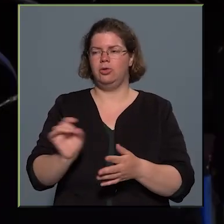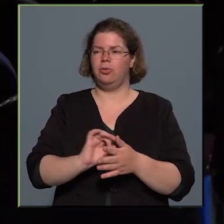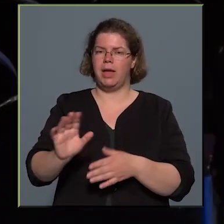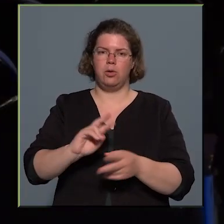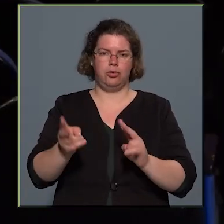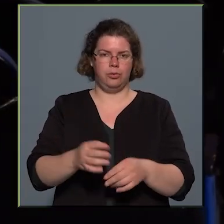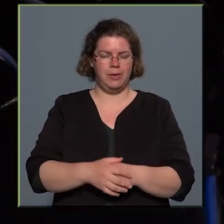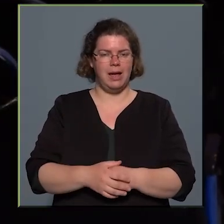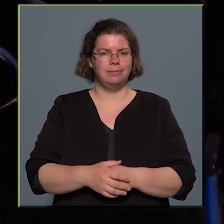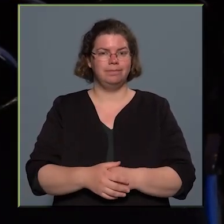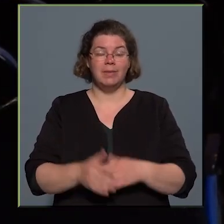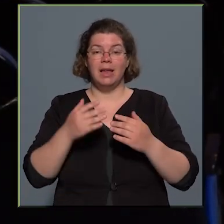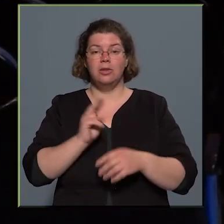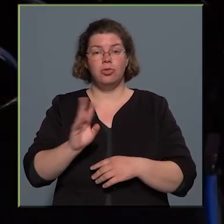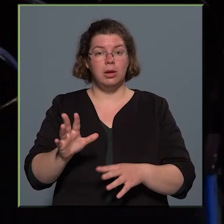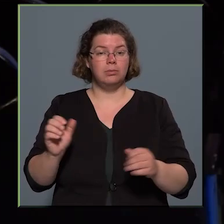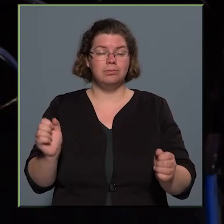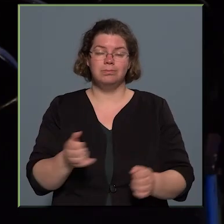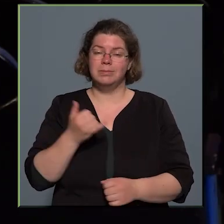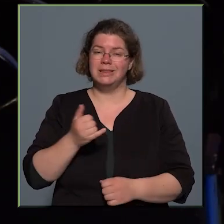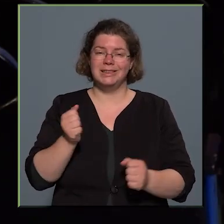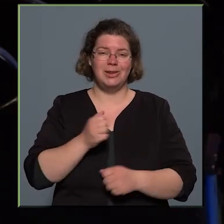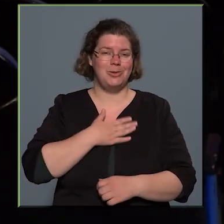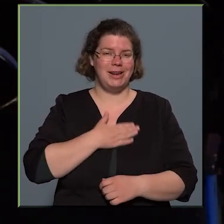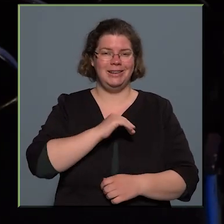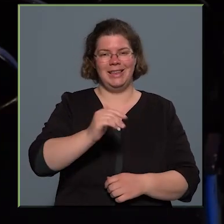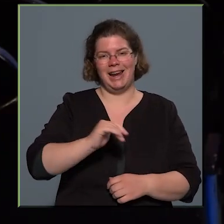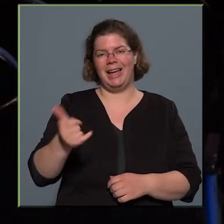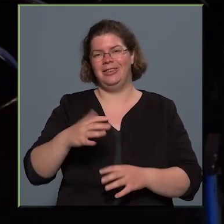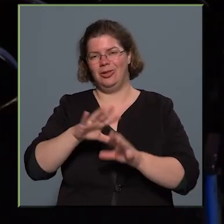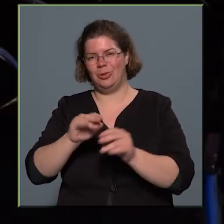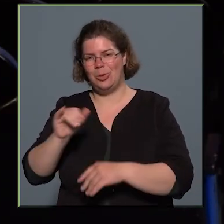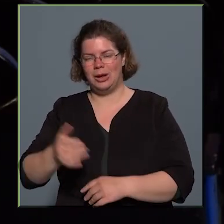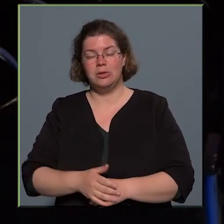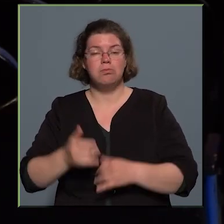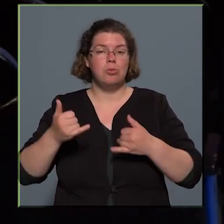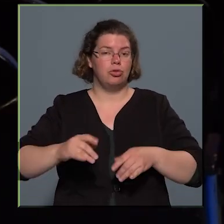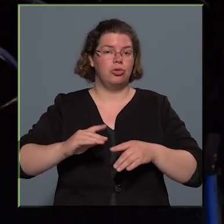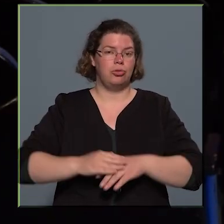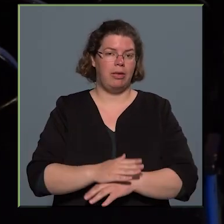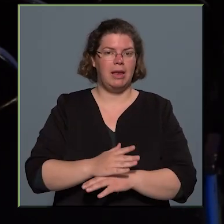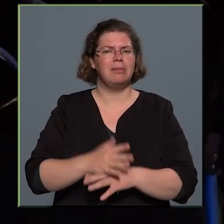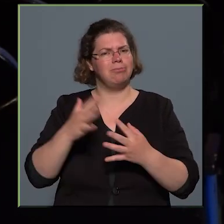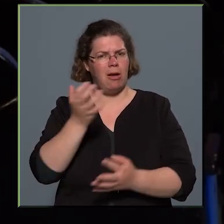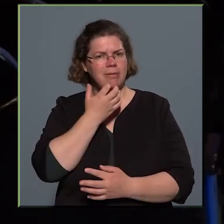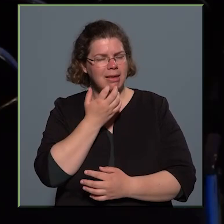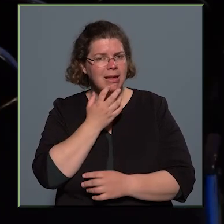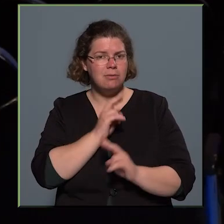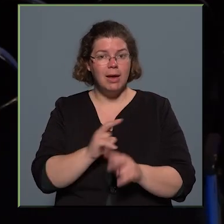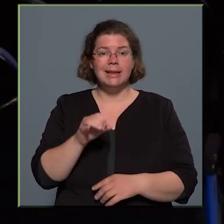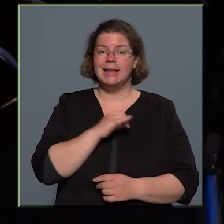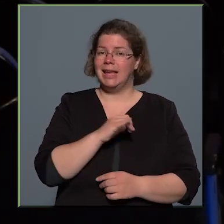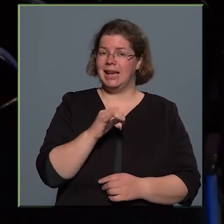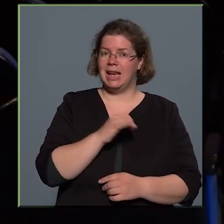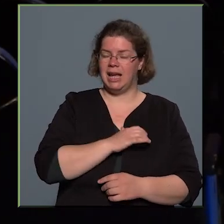is nagyon szerették, hála Istennek a gyerekek és a szülők is a bábszínházat. Én most is azt érzem, hogy nagyon nagy igény van. Érdekes